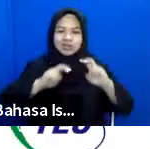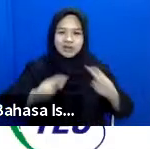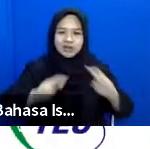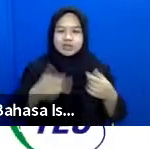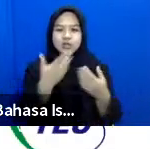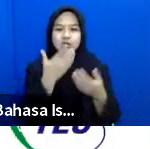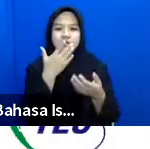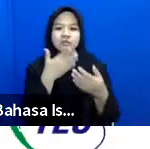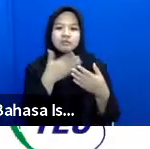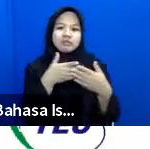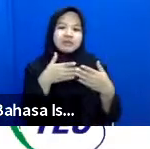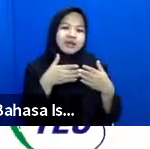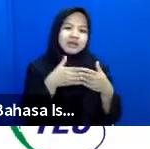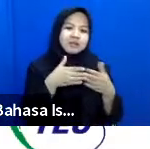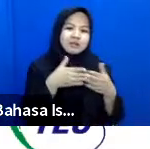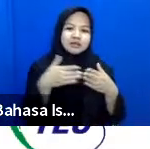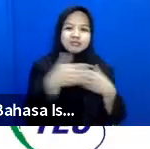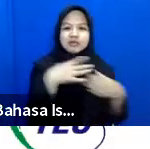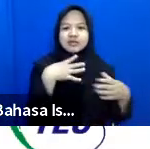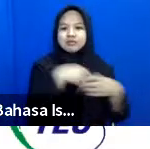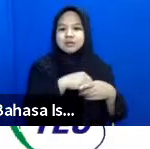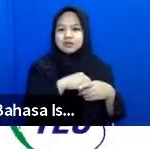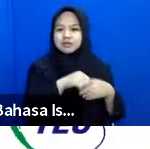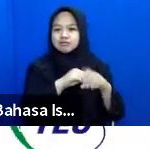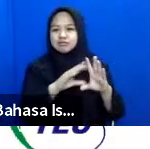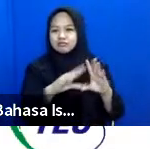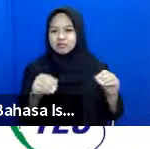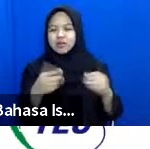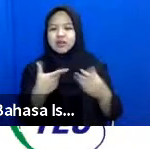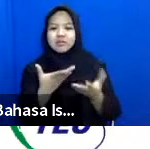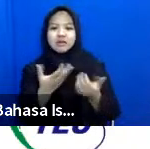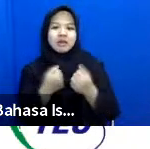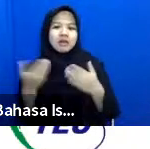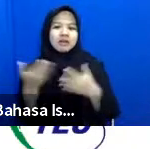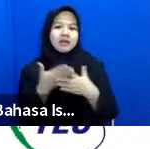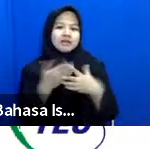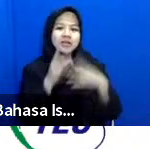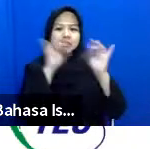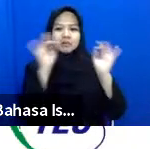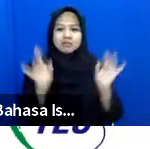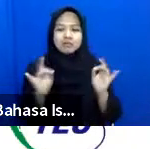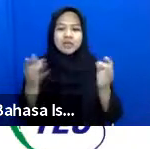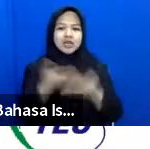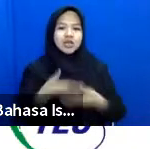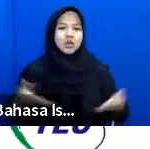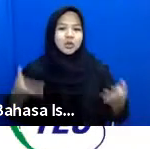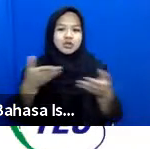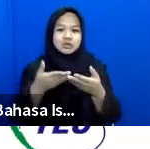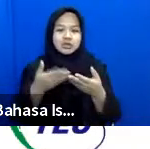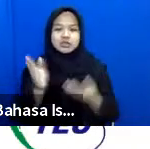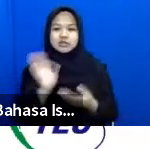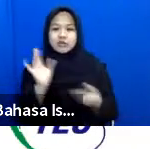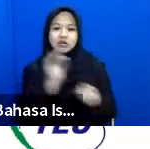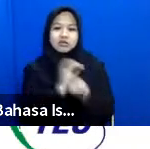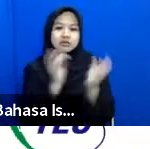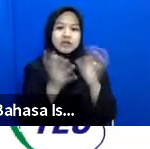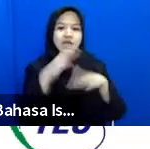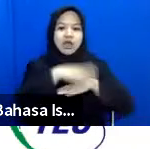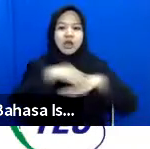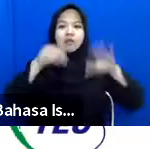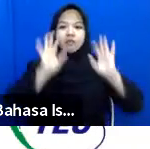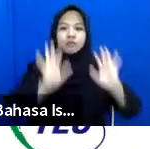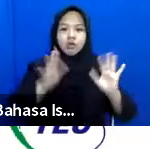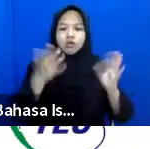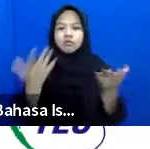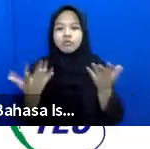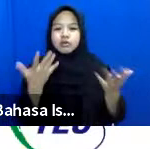mengatasi hambatan dalam berpartisipasi dan mendapat akses dalam berbagai konteks tadi tidak hanya bencana alam mungkin juga konflik